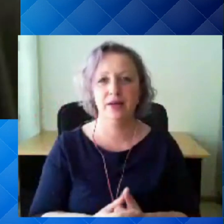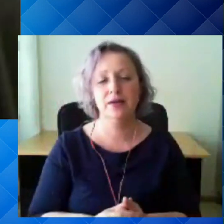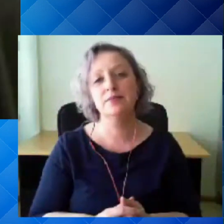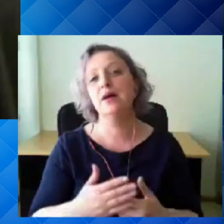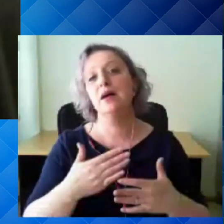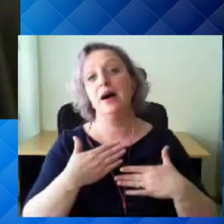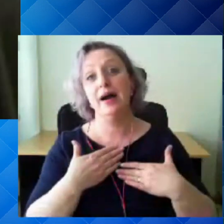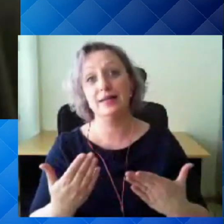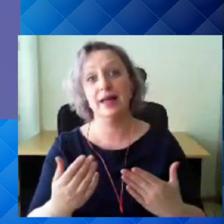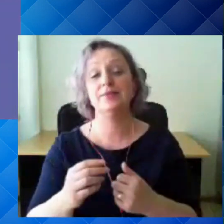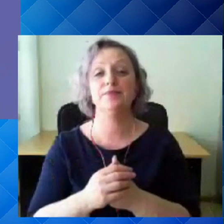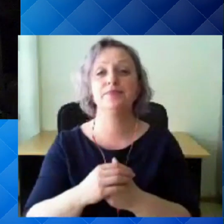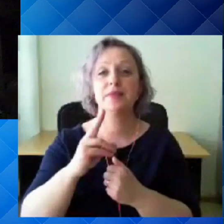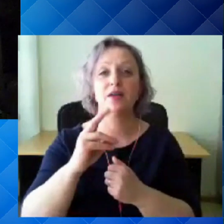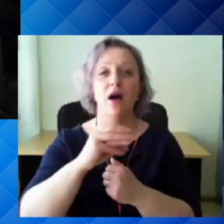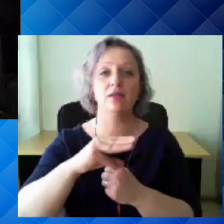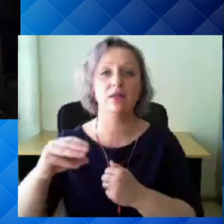Aitäh ja hindri kattagu.